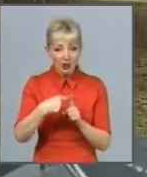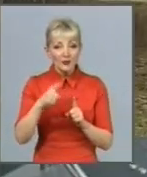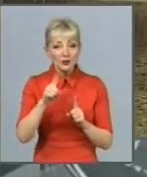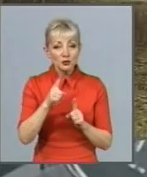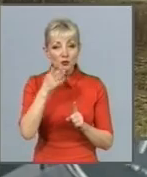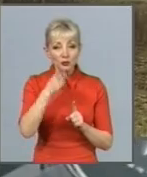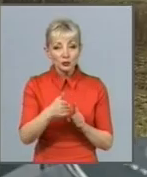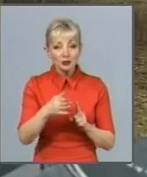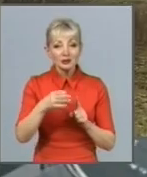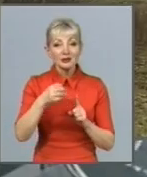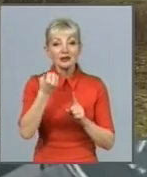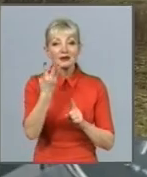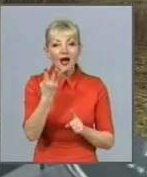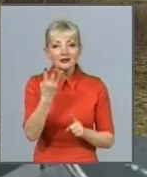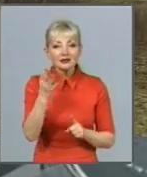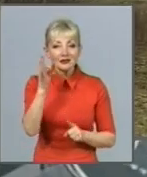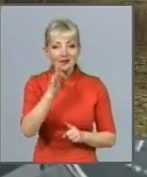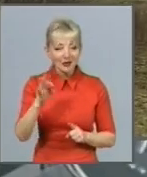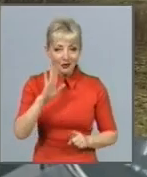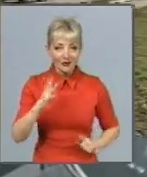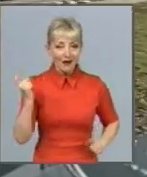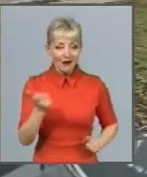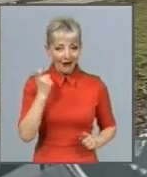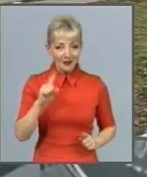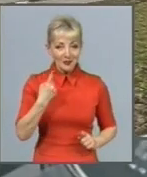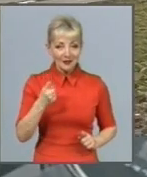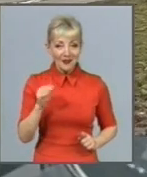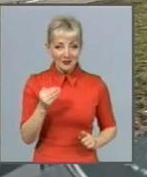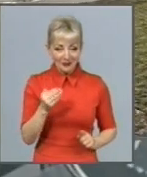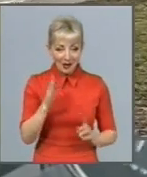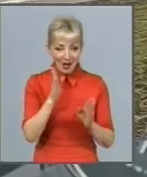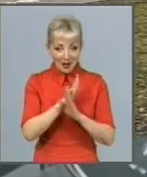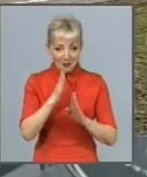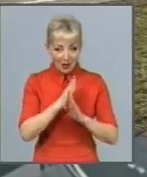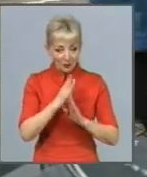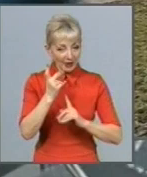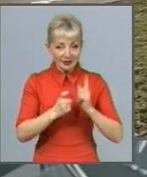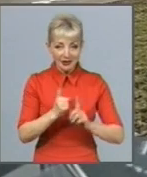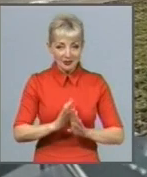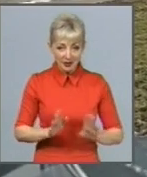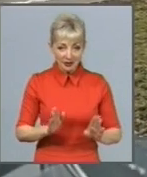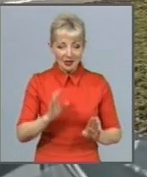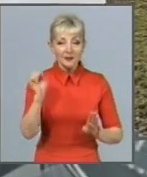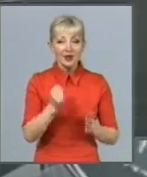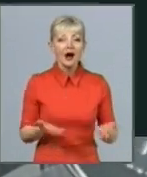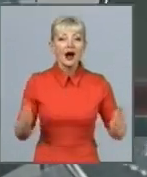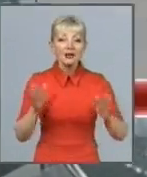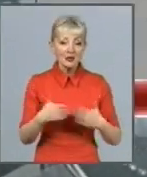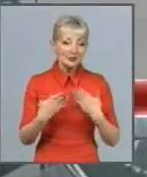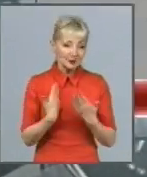градусів. Проте у Харкові першого лютого погода кардинально не зміниться. А залишиться приблизно такої ж.